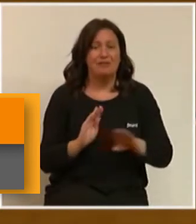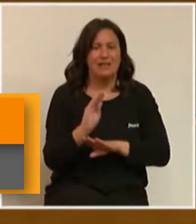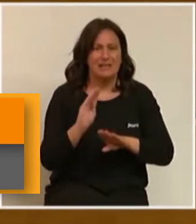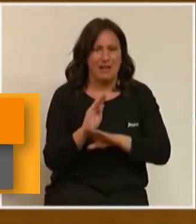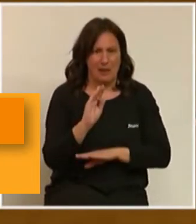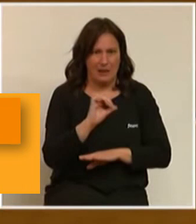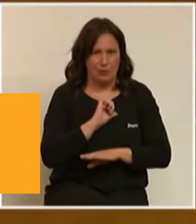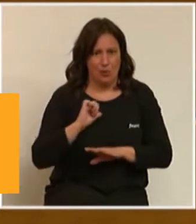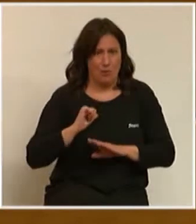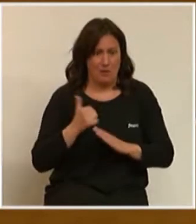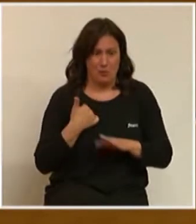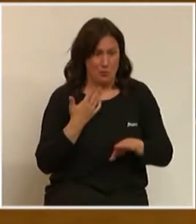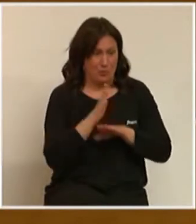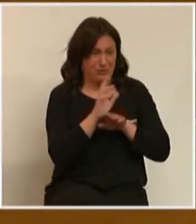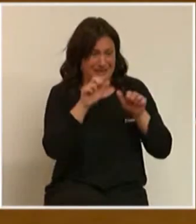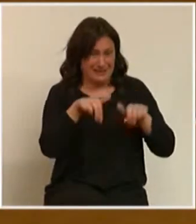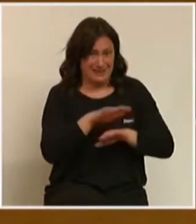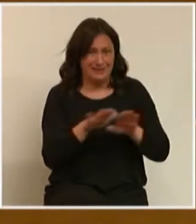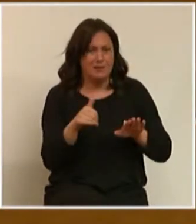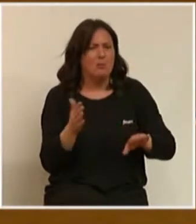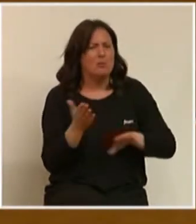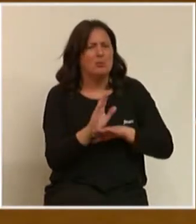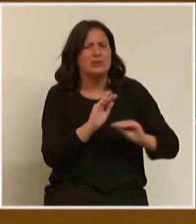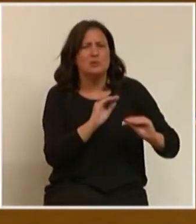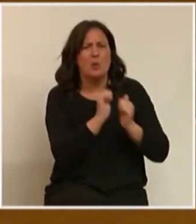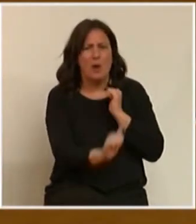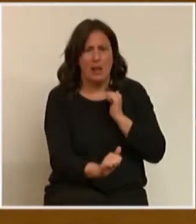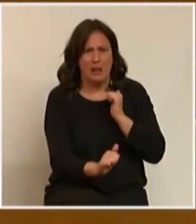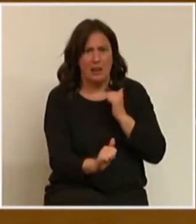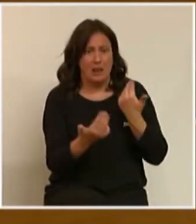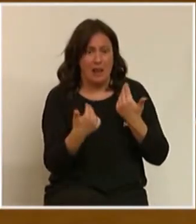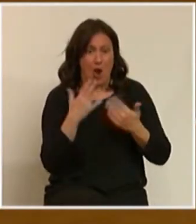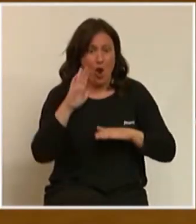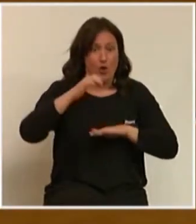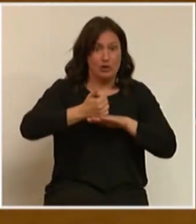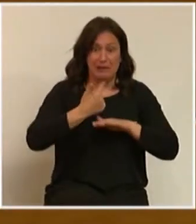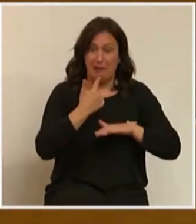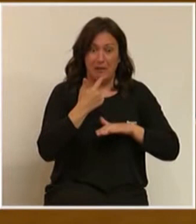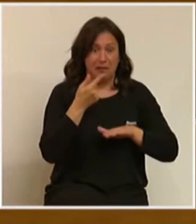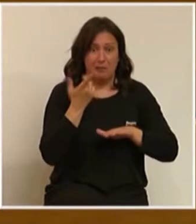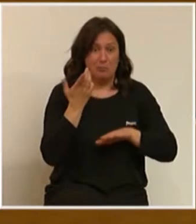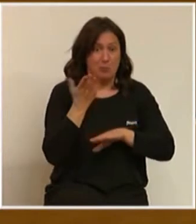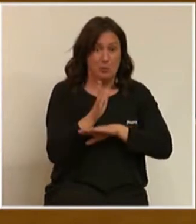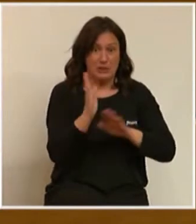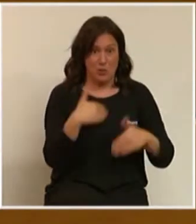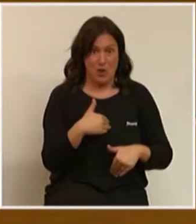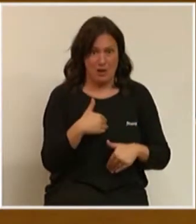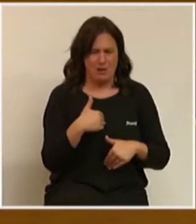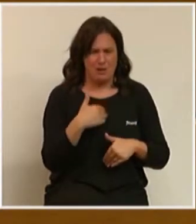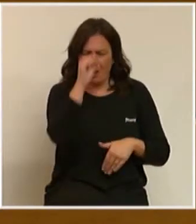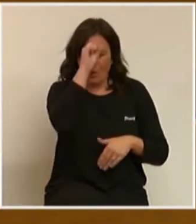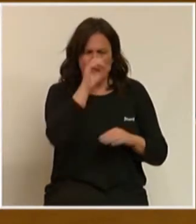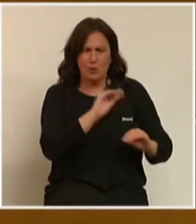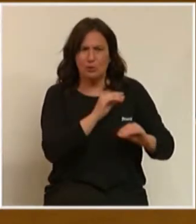No tenen ni proposta. Quina proposta tenen? La seva consellera diu que no en tenen cap. Què pensa el seu govern?